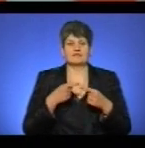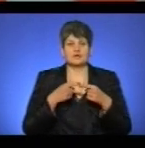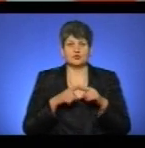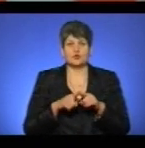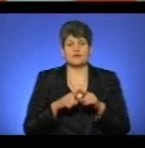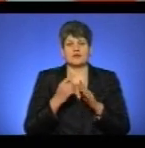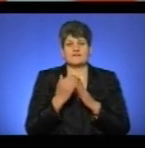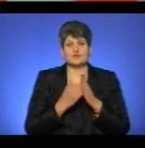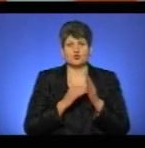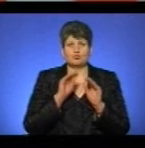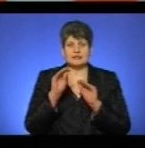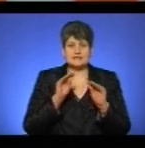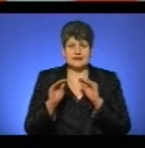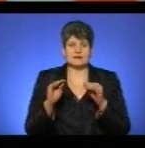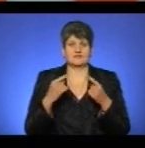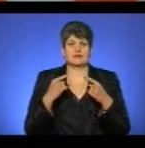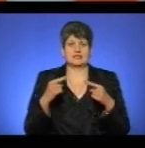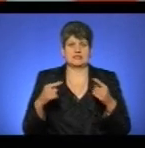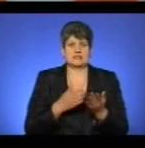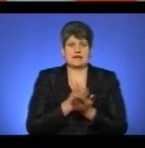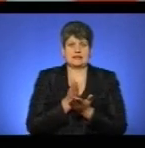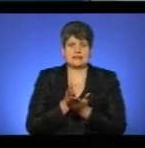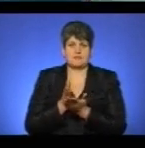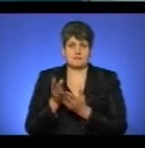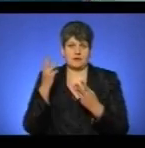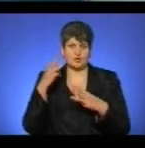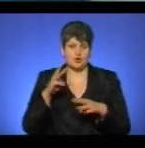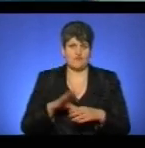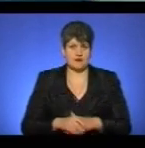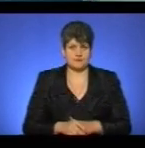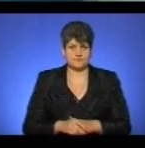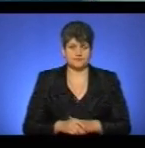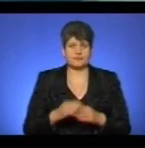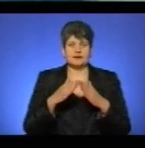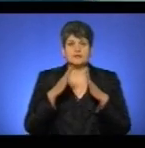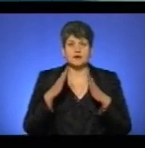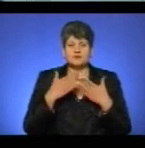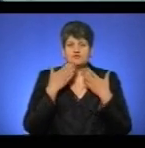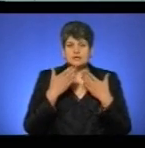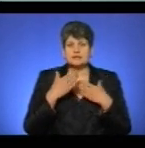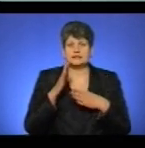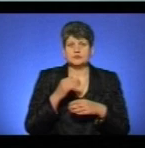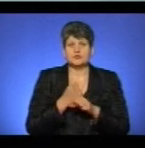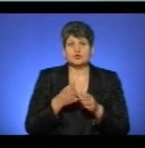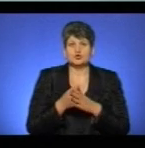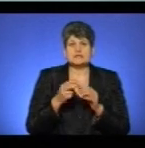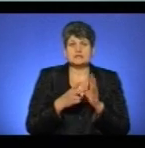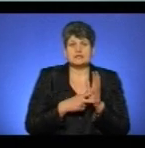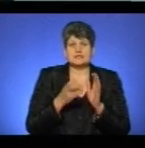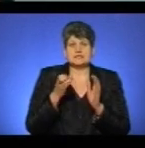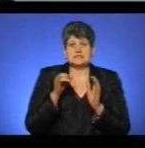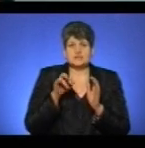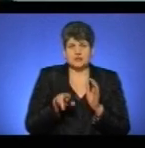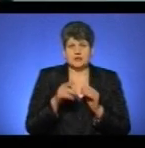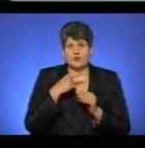графічному дизайні та різних напрямках моделювання. Табір у читальні діятиме до 17 січня, каже